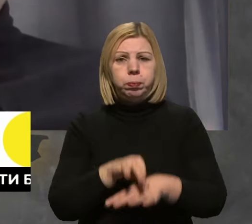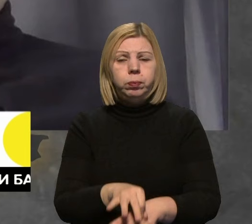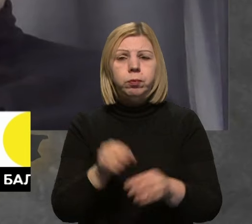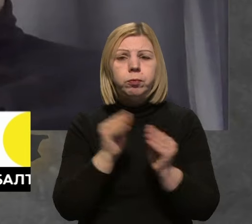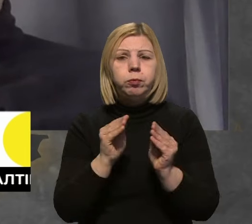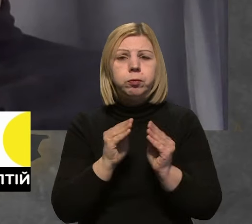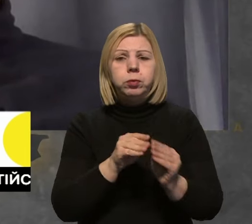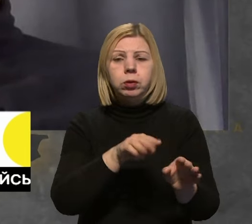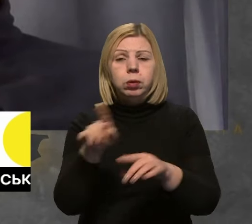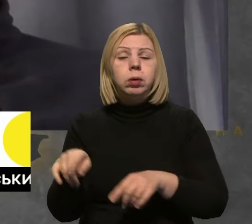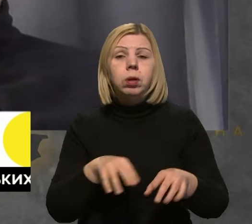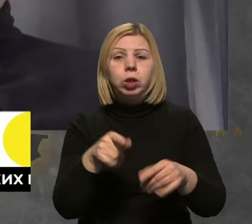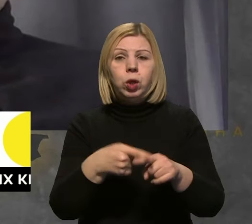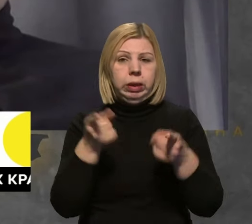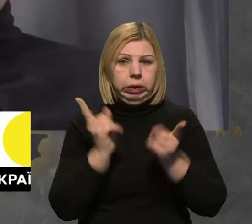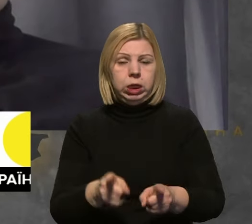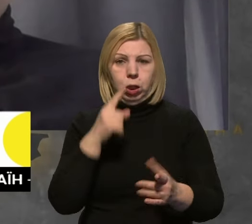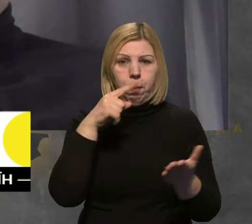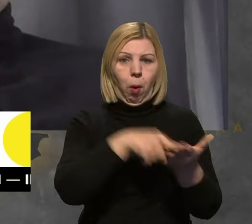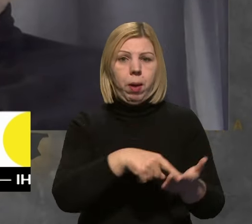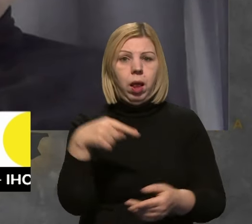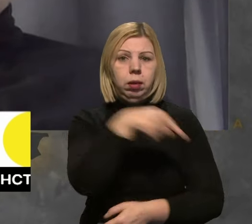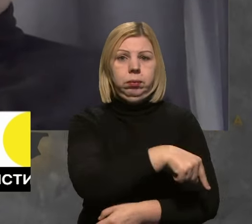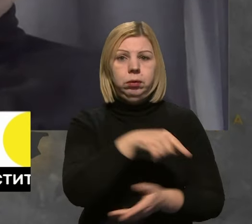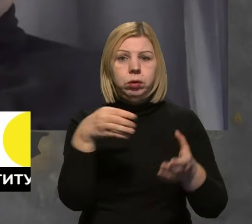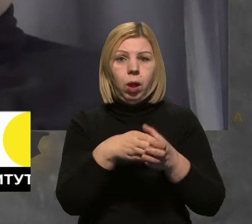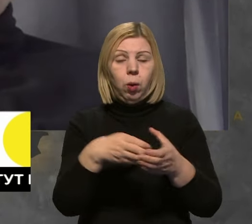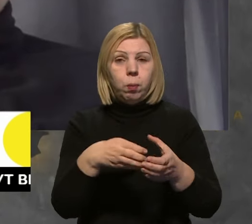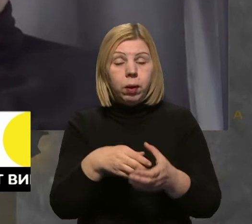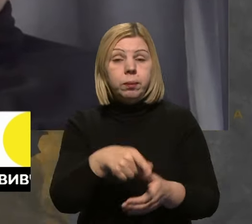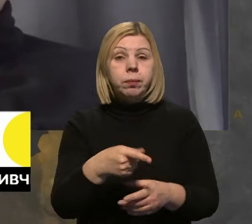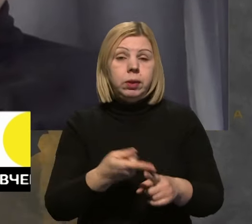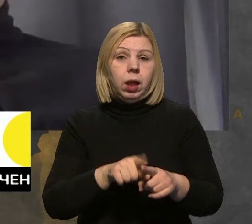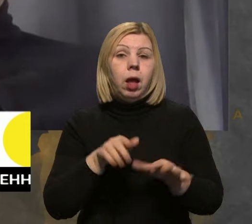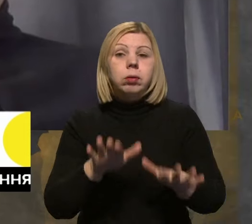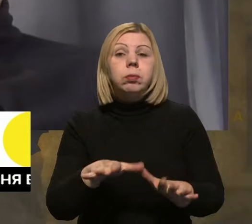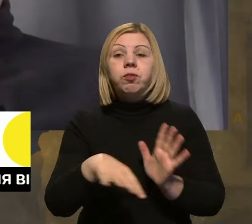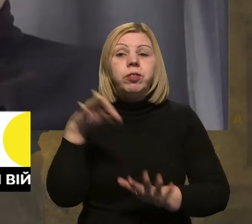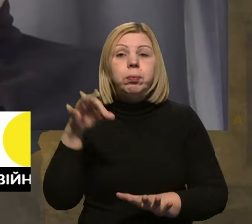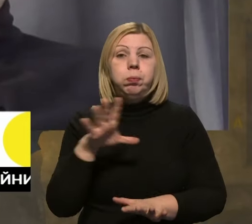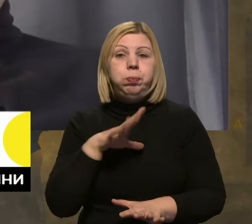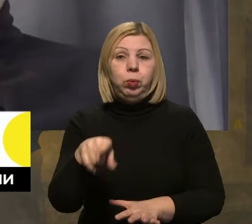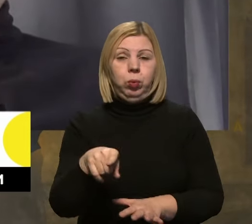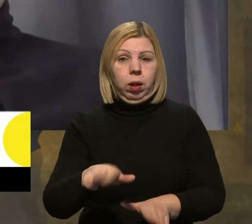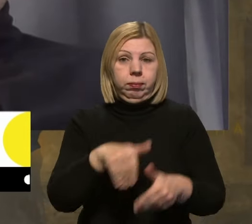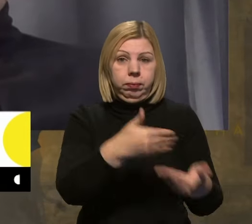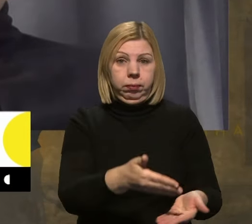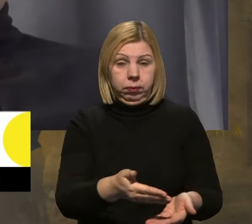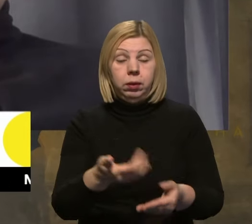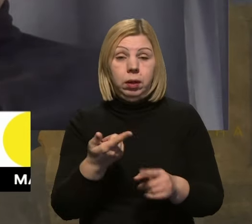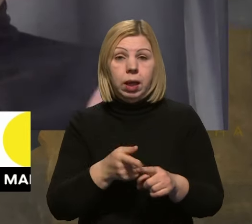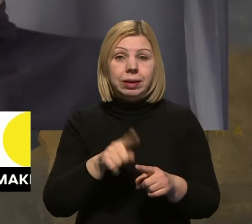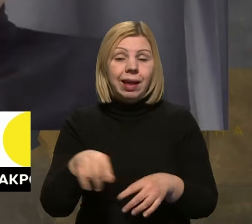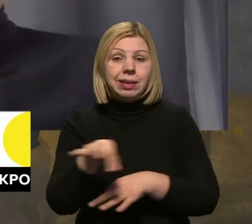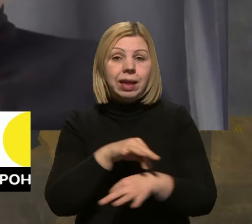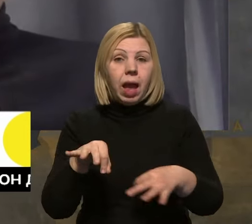по всім процедурам, для того, щоб вона дійсно вклала контракт з цією частиною на відповідну посаду, на яку ця людина була рекрутована. Тобто, це